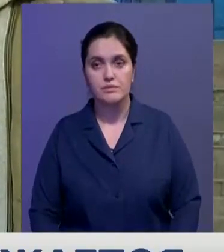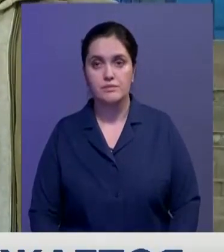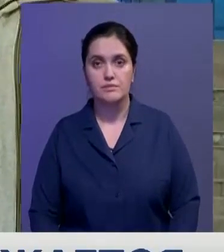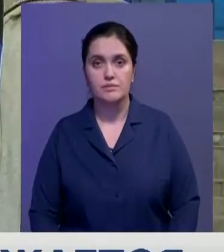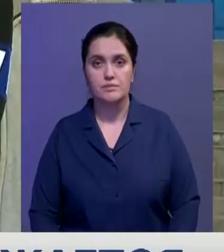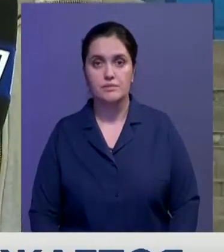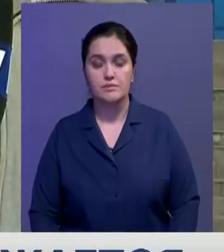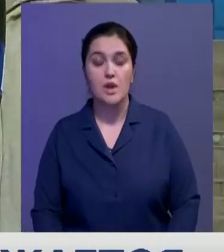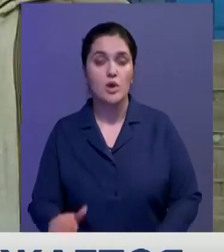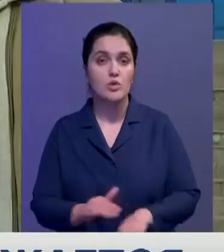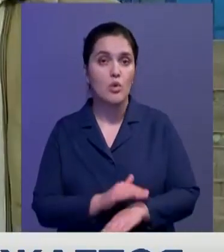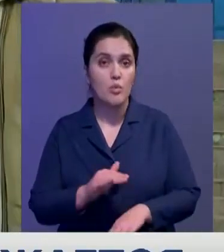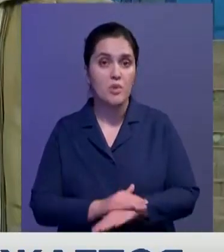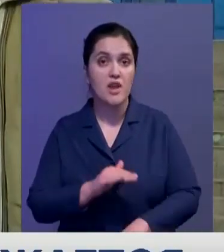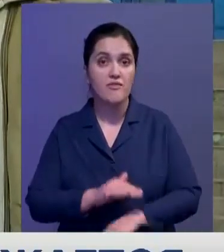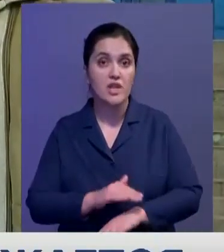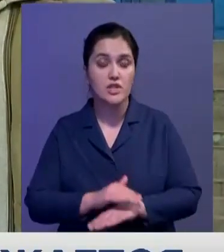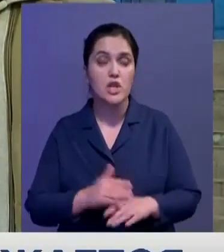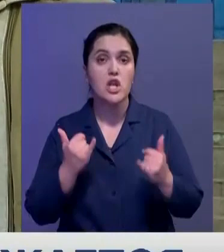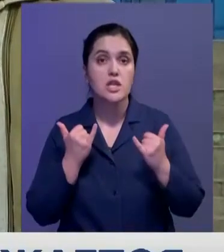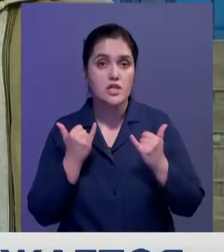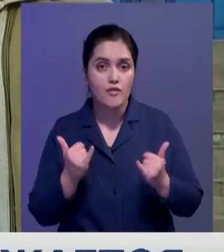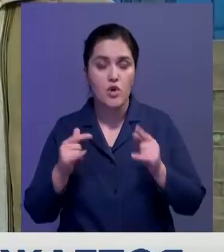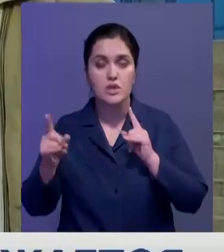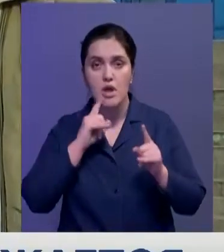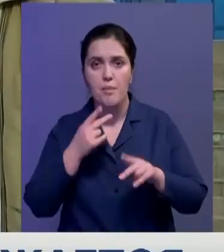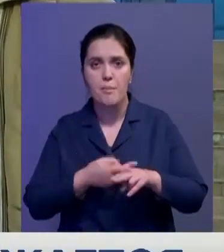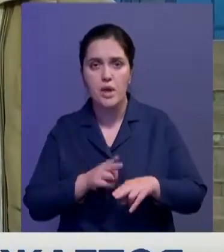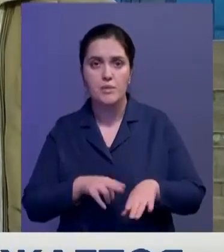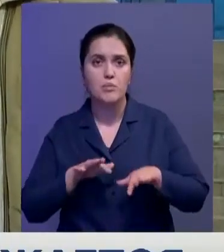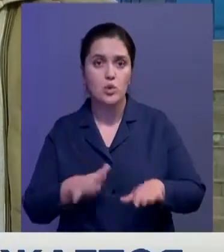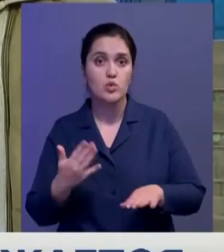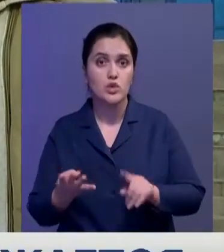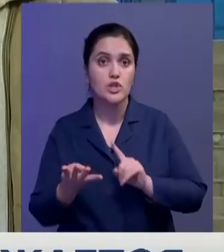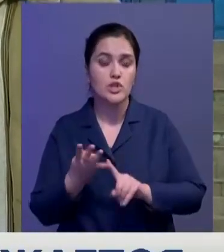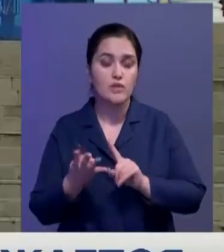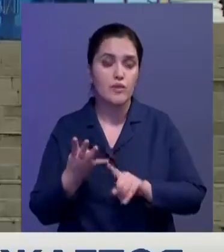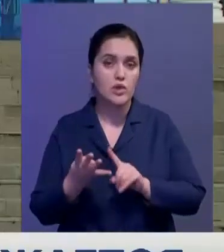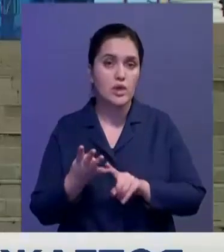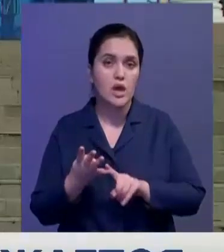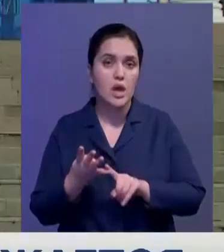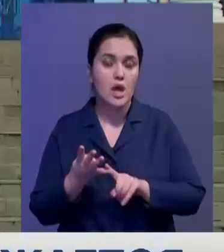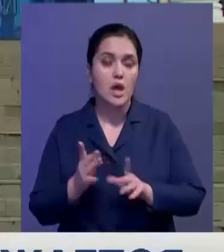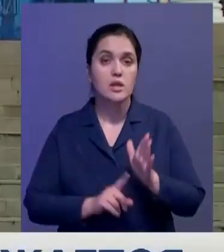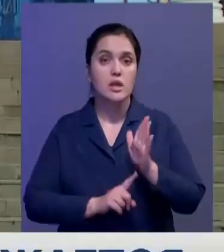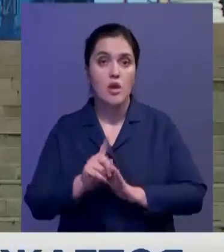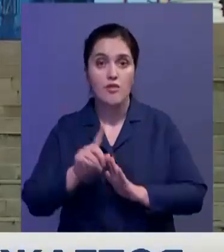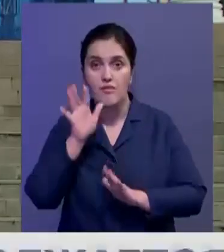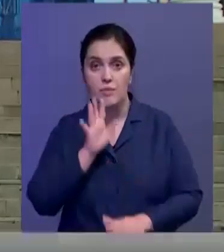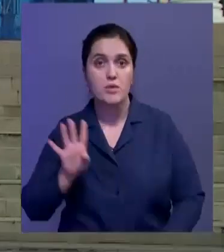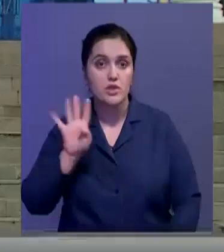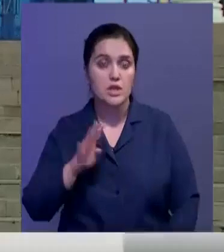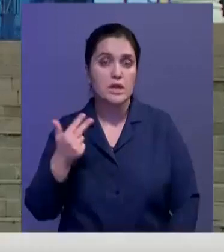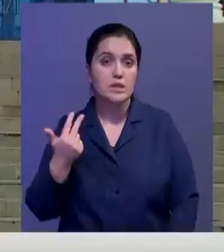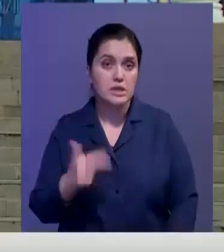Вера, добрый вечер. Сегодняшнее заседание по этому резонансному делу уже четвертое по счету. Началось оно в 16 часов 30